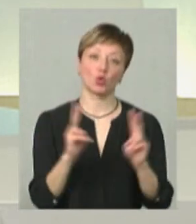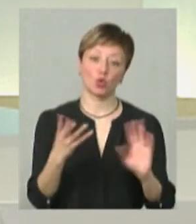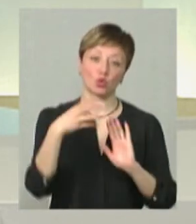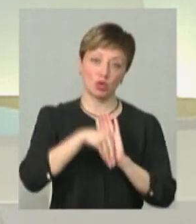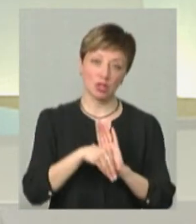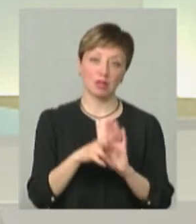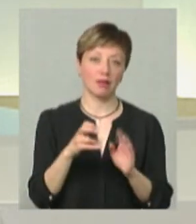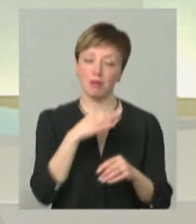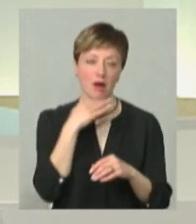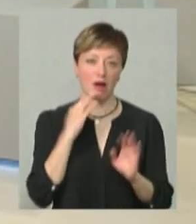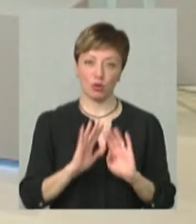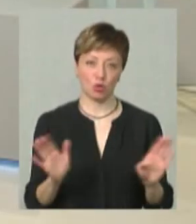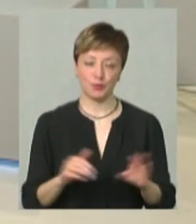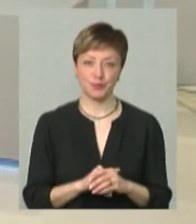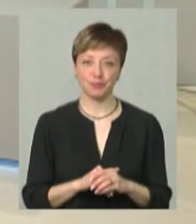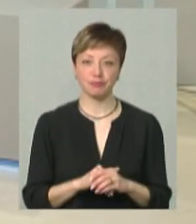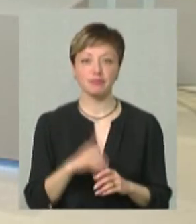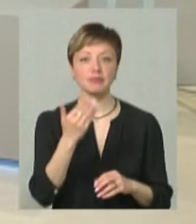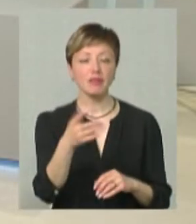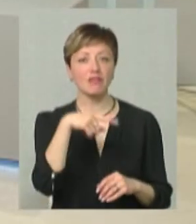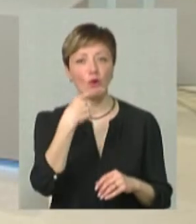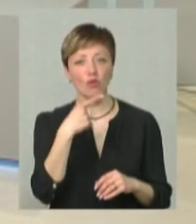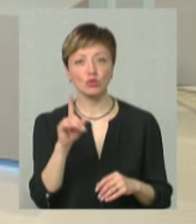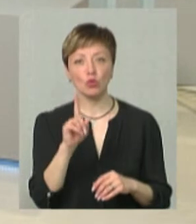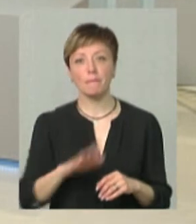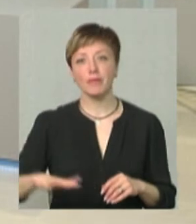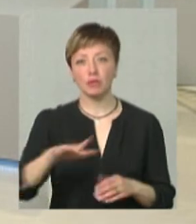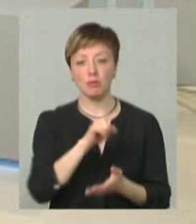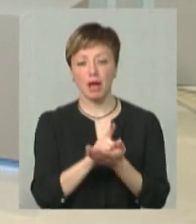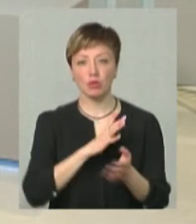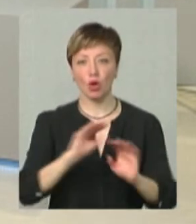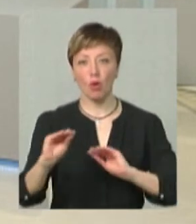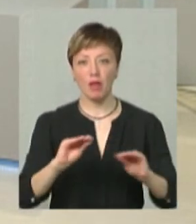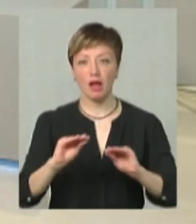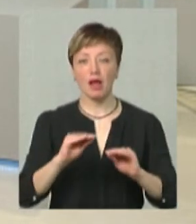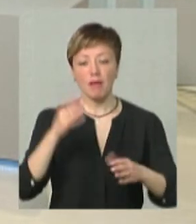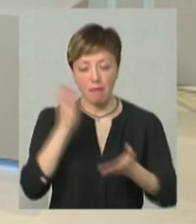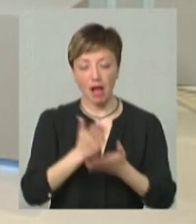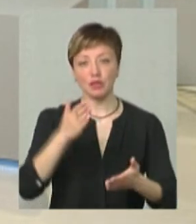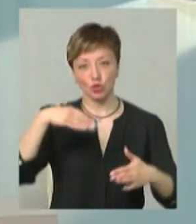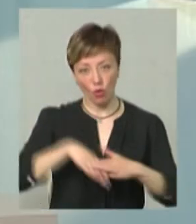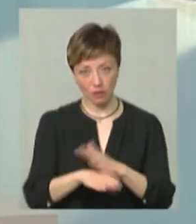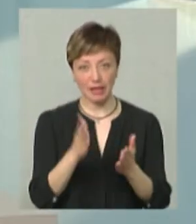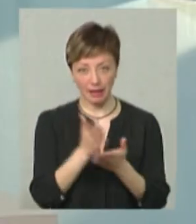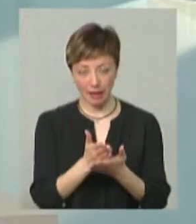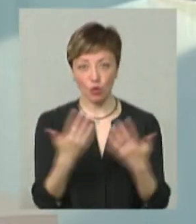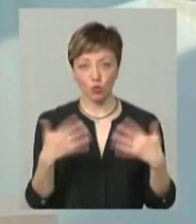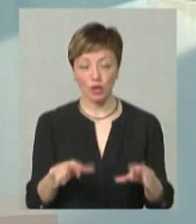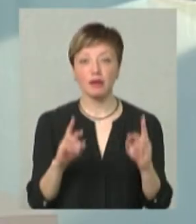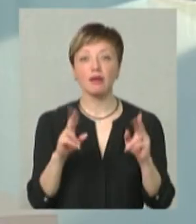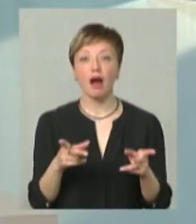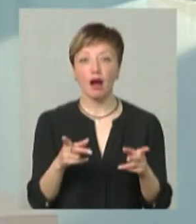долучилися, але їх не так багато. Ви говорили про те, що приміщення мають бути обладнані сховищами. Так. Напрацьований механізм